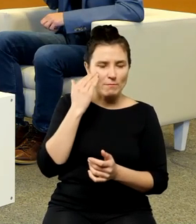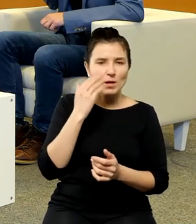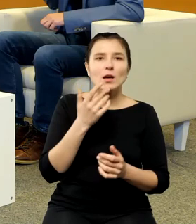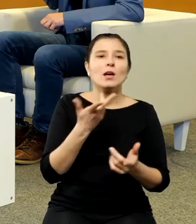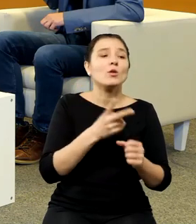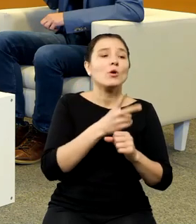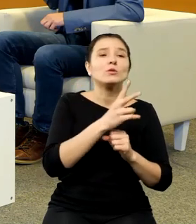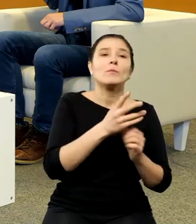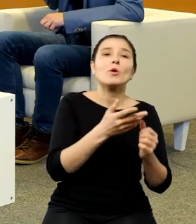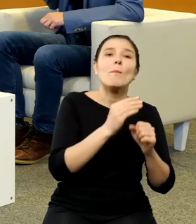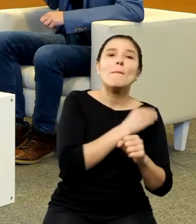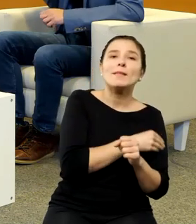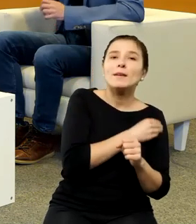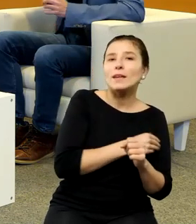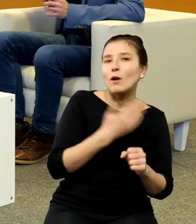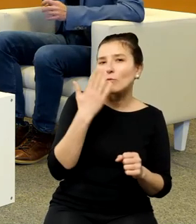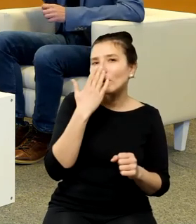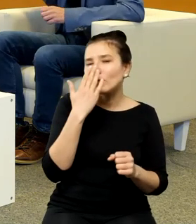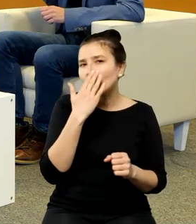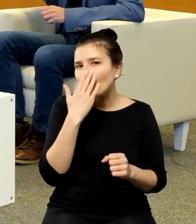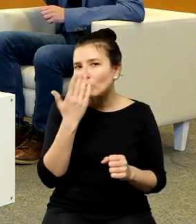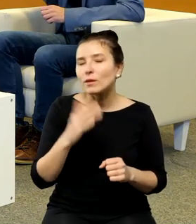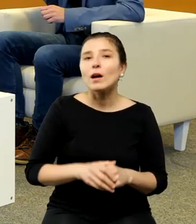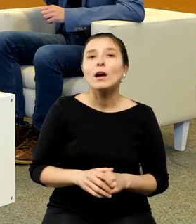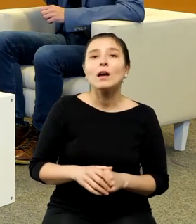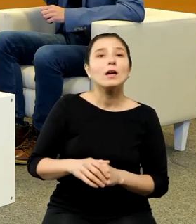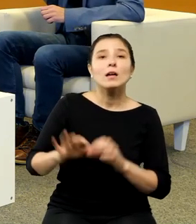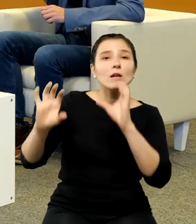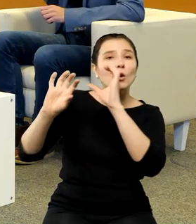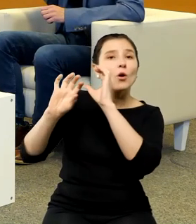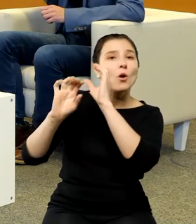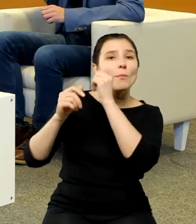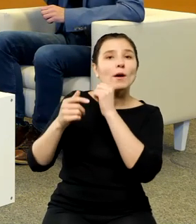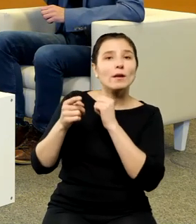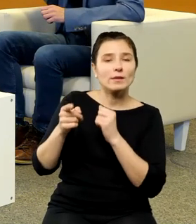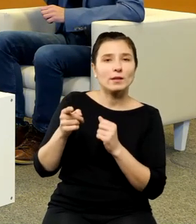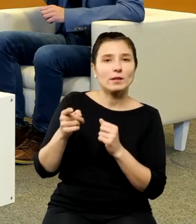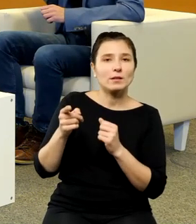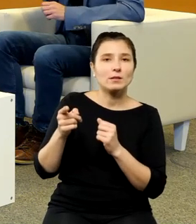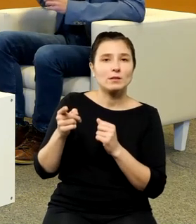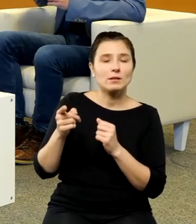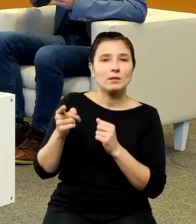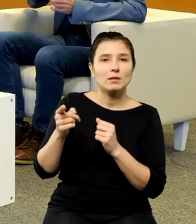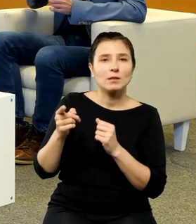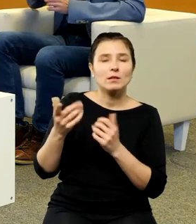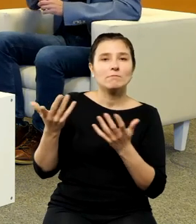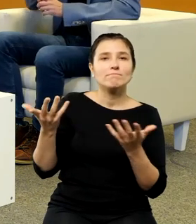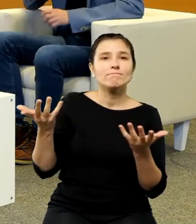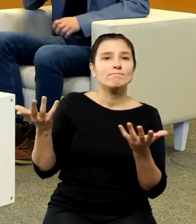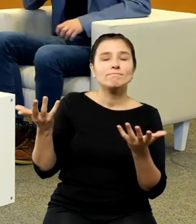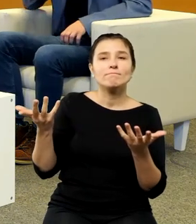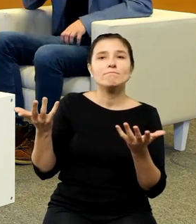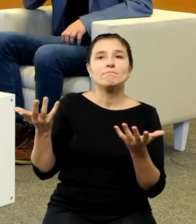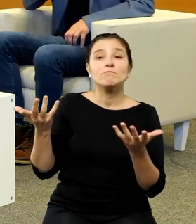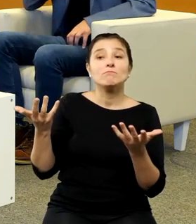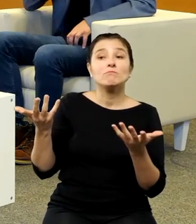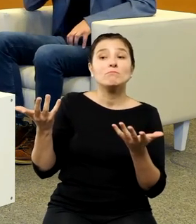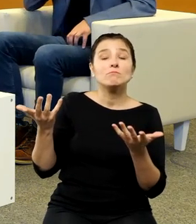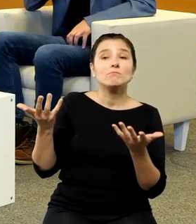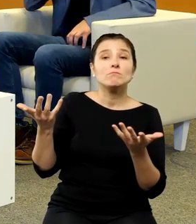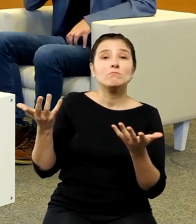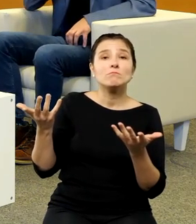postaci i gdzie Kopernik plasuje się na takiej osi od postaci, co do których